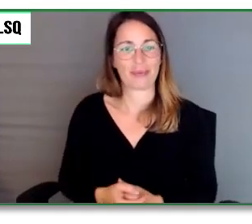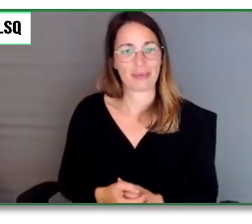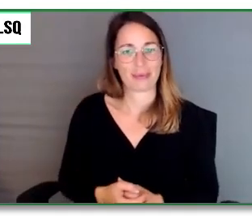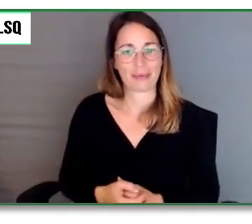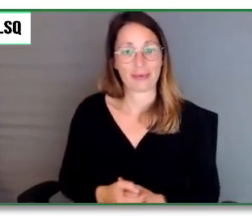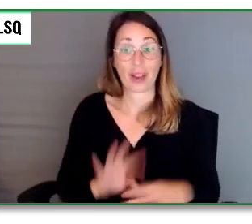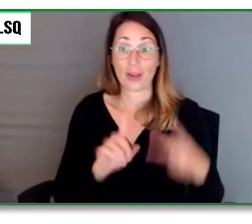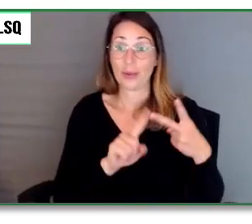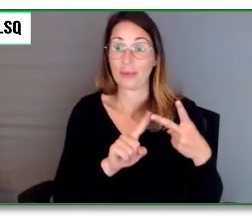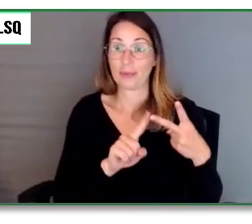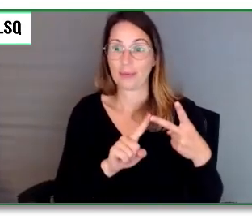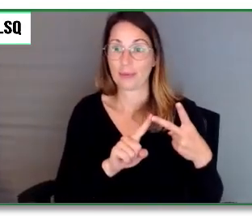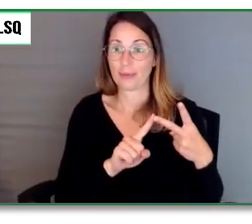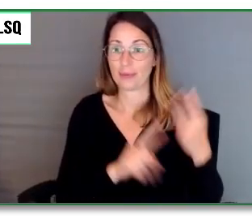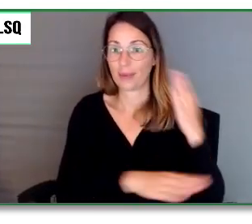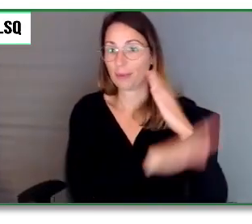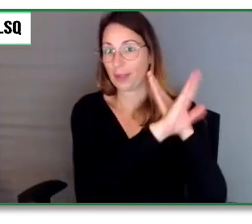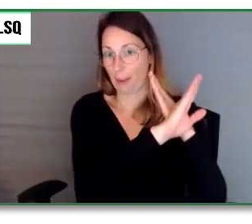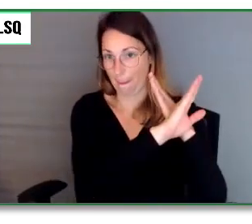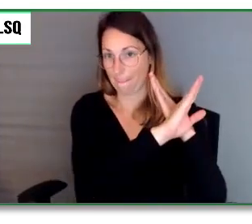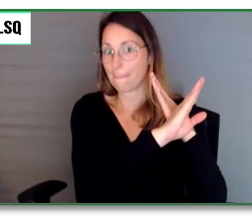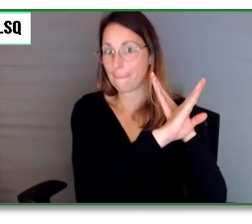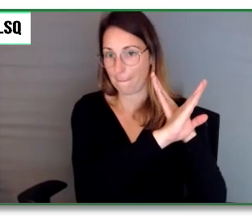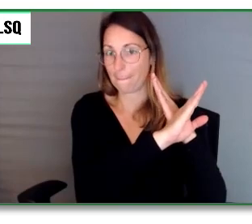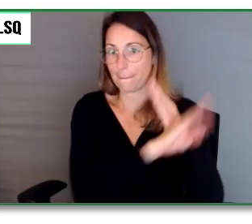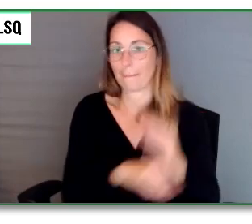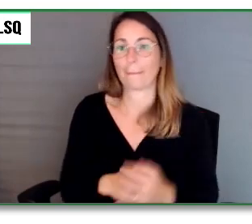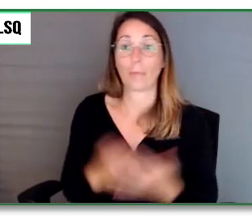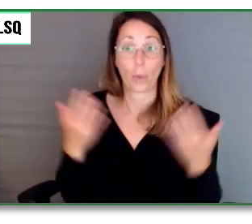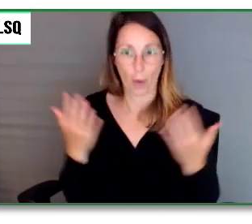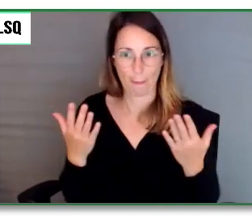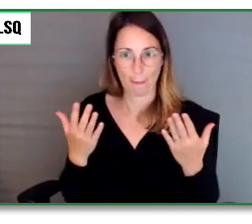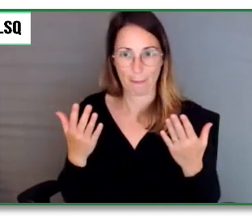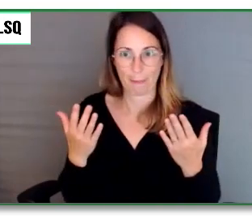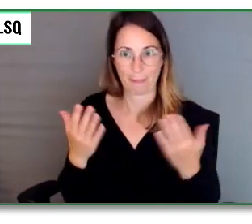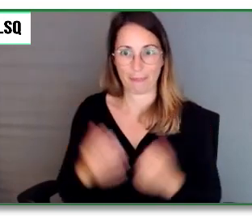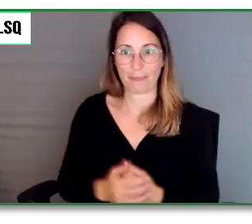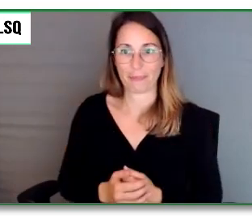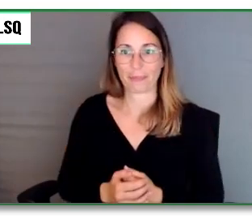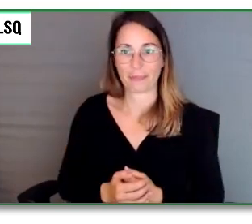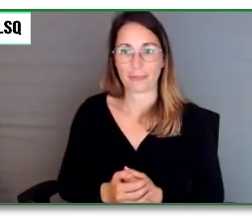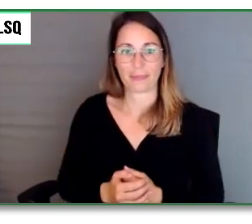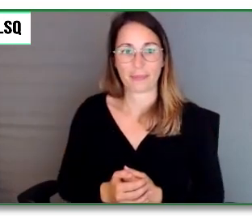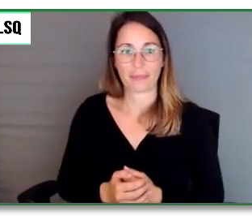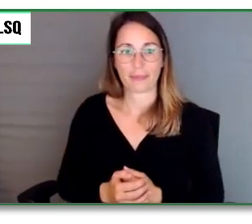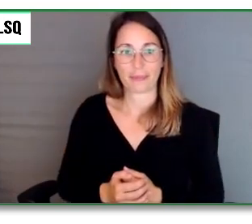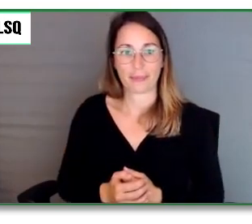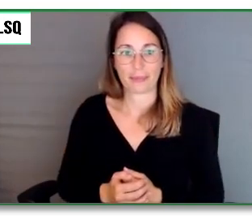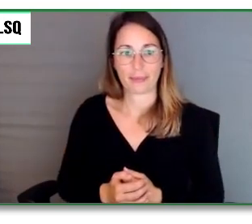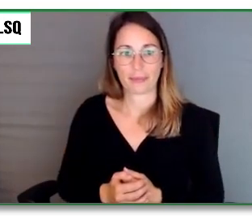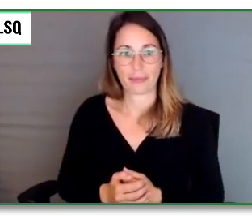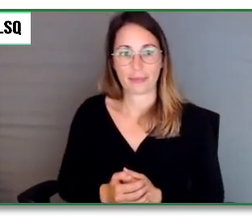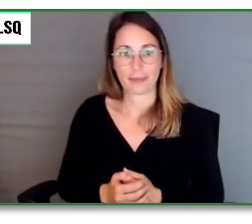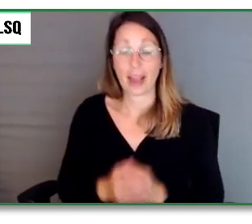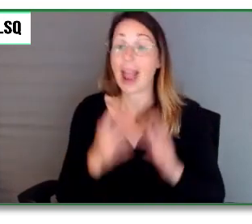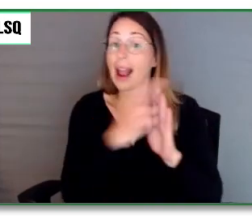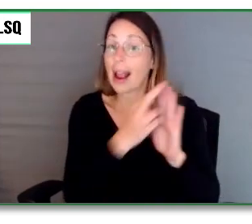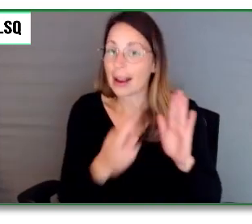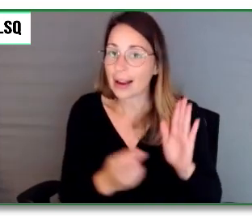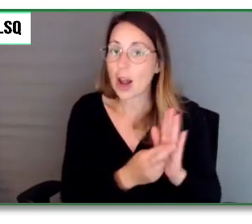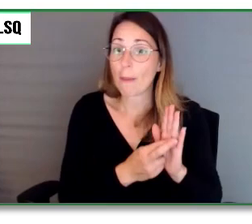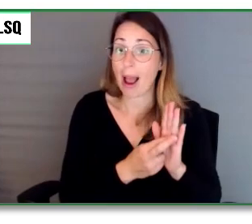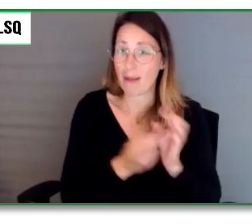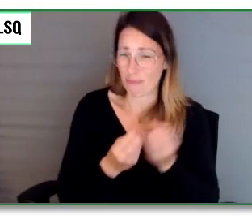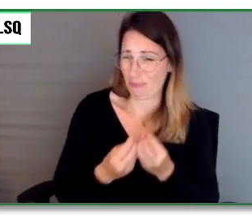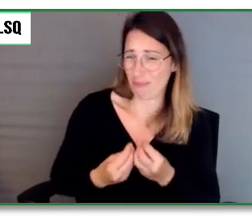Le deuxième obstacle, ce sont les lignes directrices et la réglementation multiple. Ici, on a une jolie